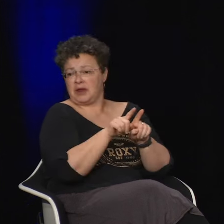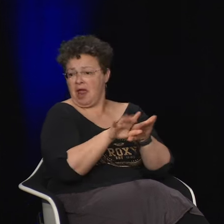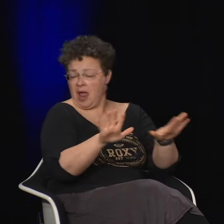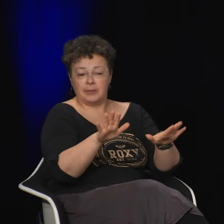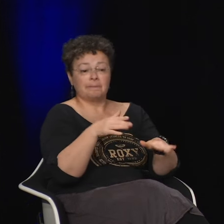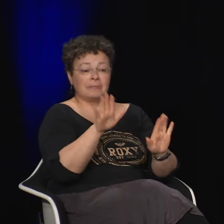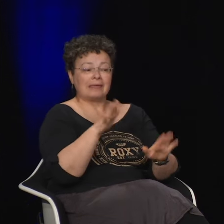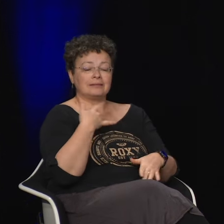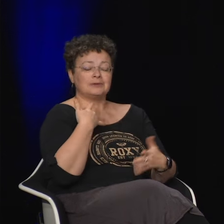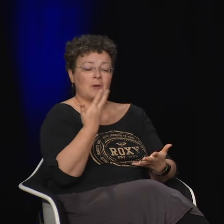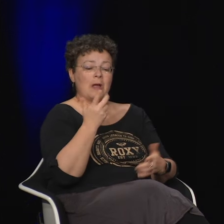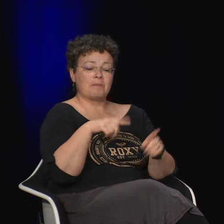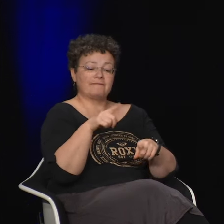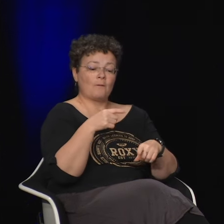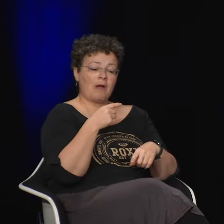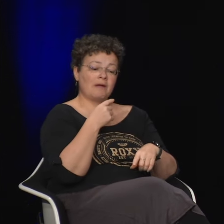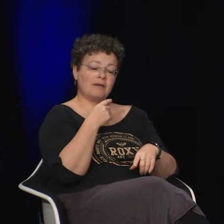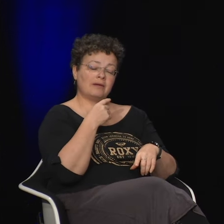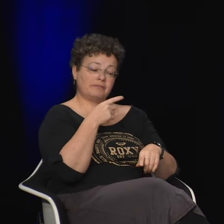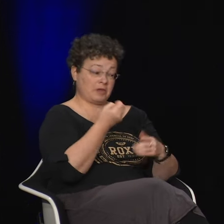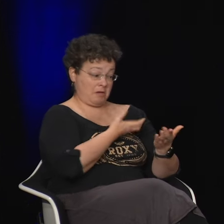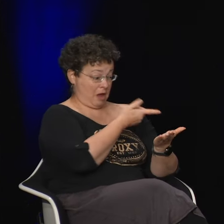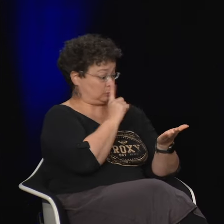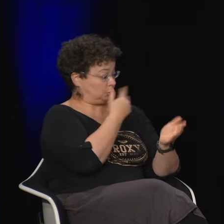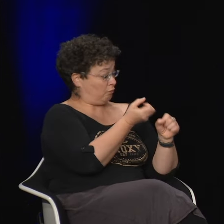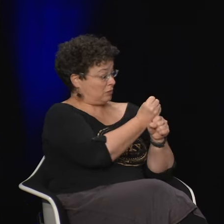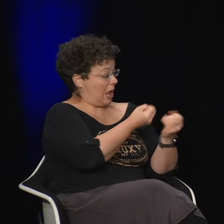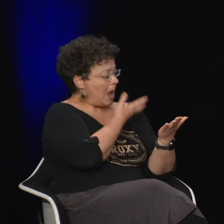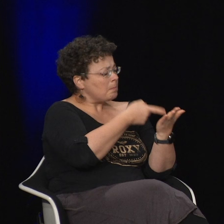chez les sourds c'est un peu la même chose mais parfois